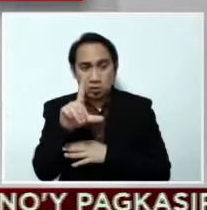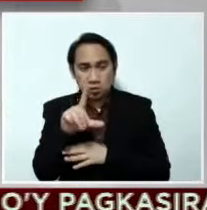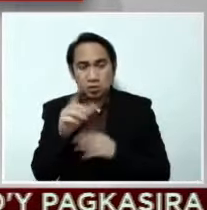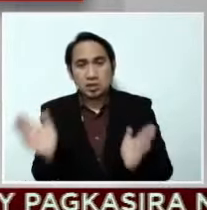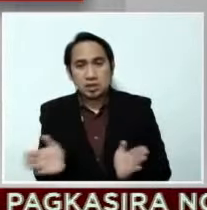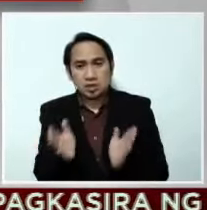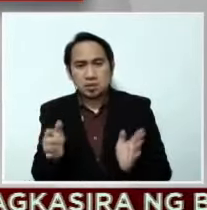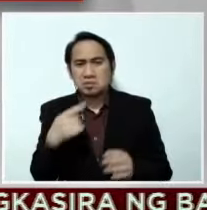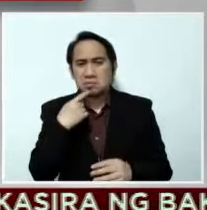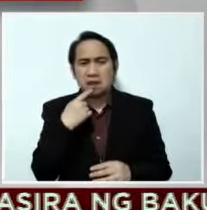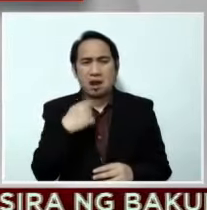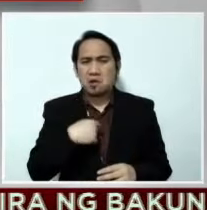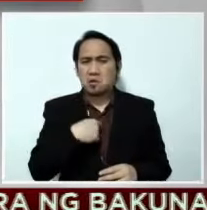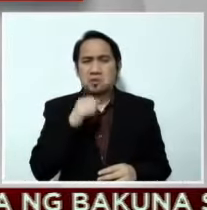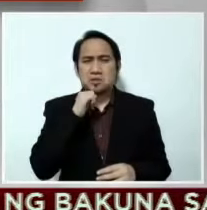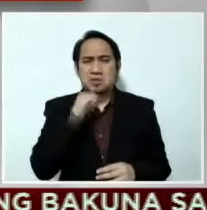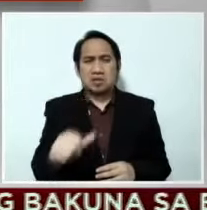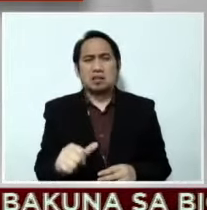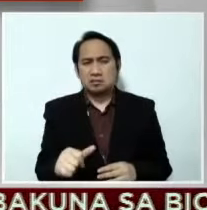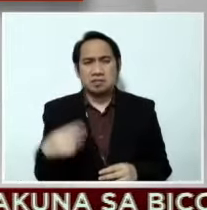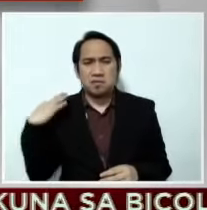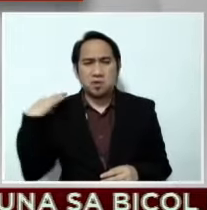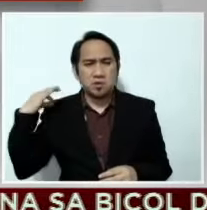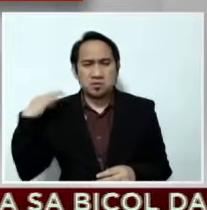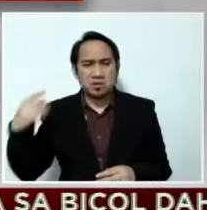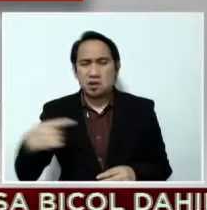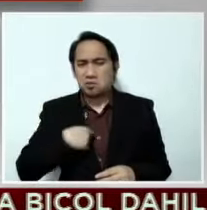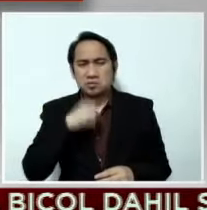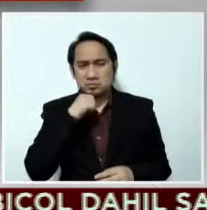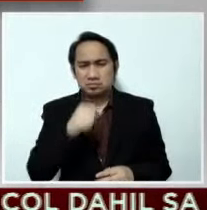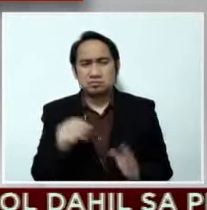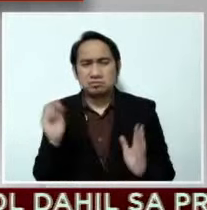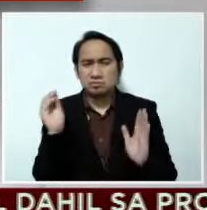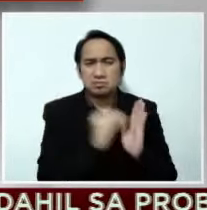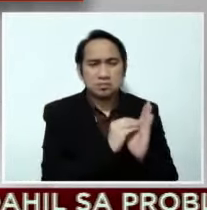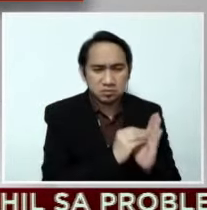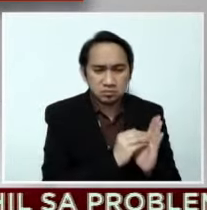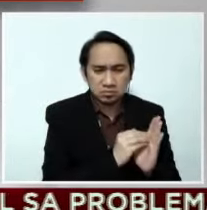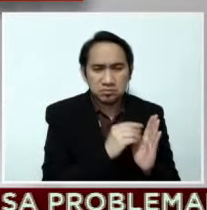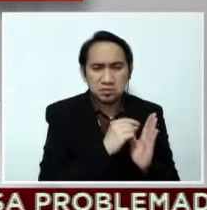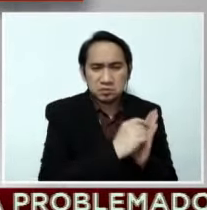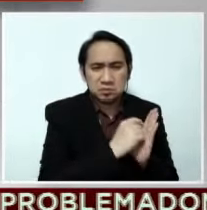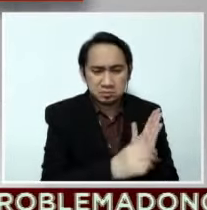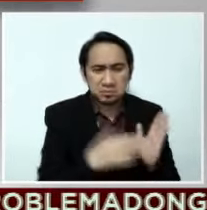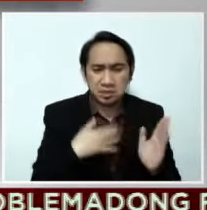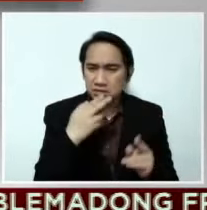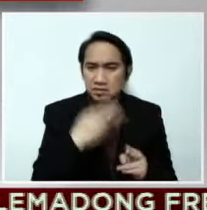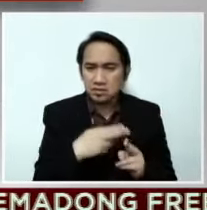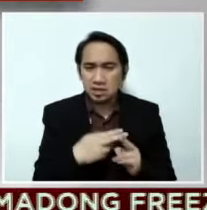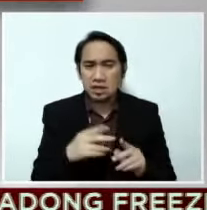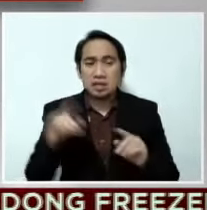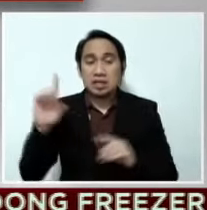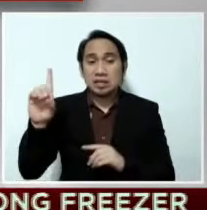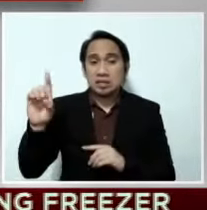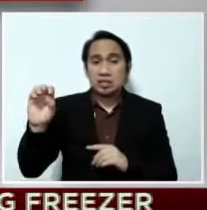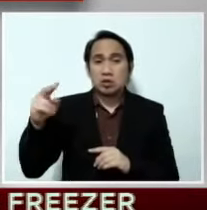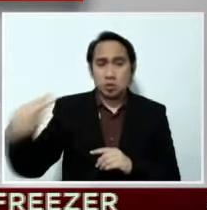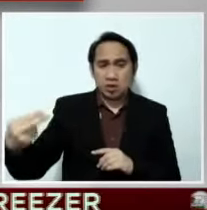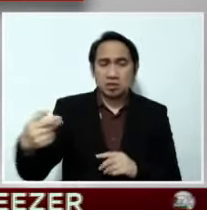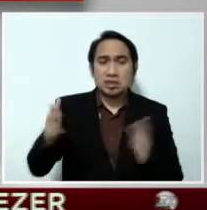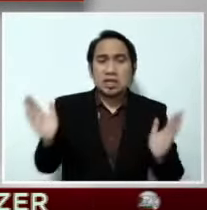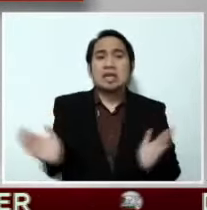-volunteer or nagpalista. Yung DOH saka CSO mismo, ang nag-include sa akin.